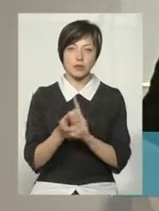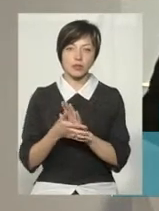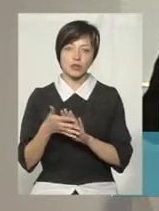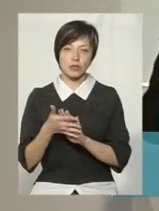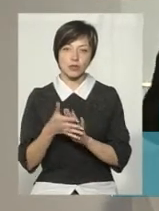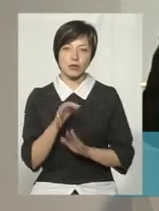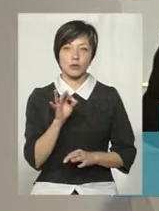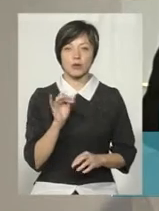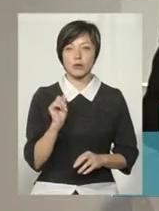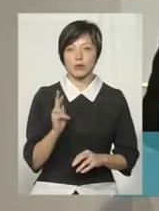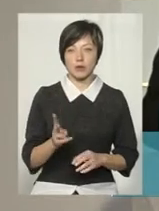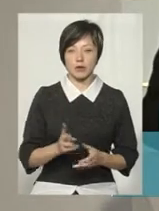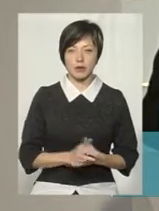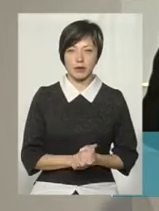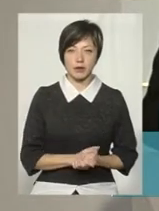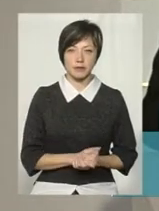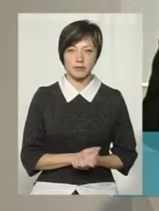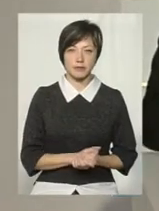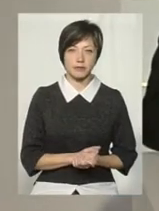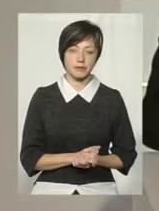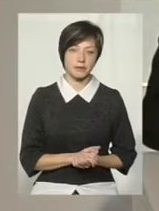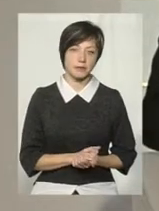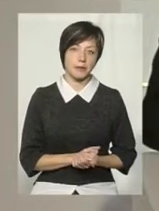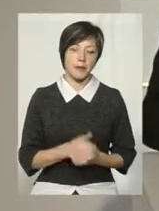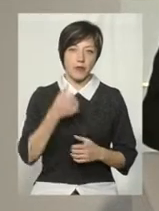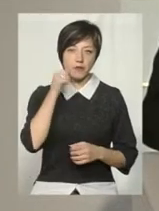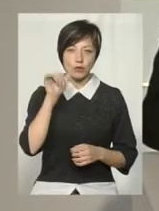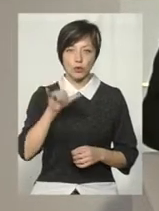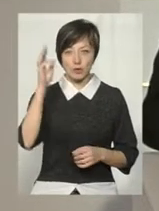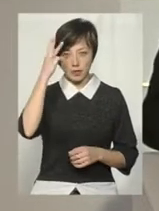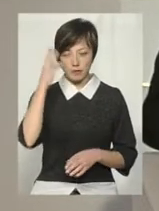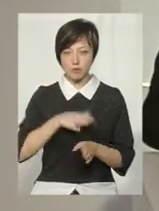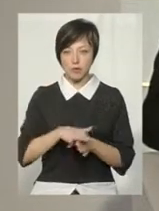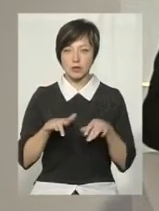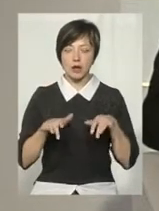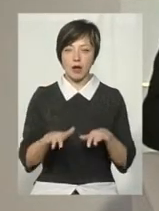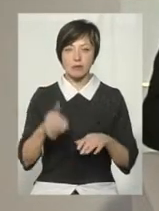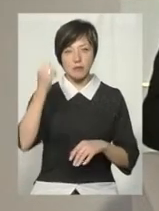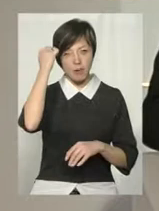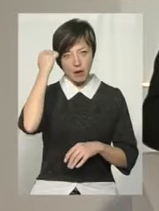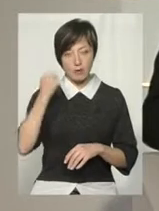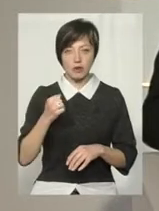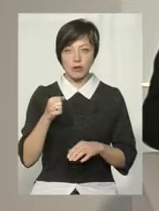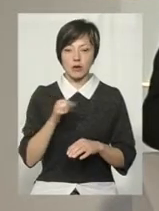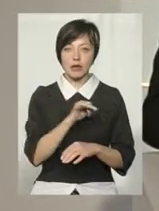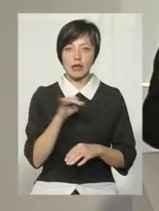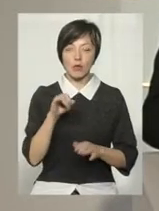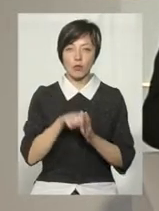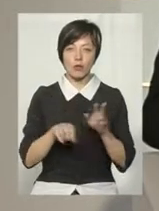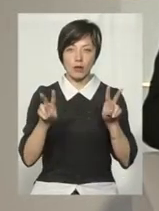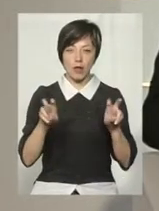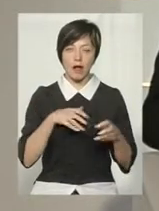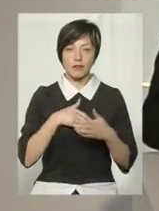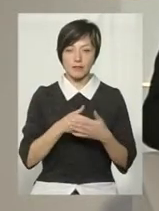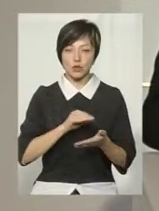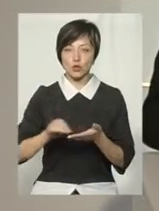перекладач на жестову мову Ольга Рибак. Вчора у Хмельницькому відбулася акція пам'яті. Її вбили. Активісти